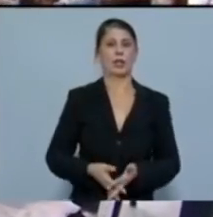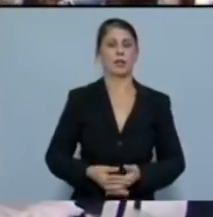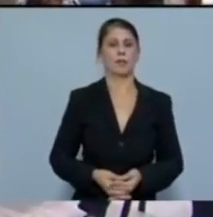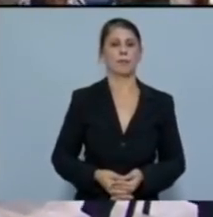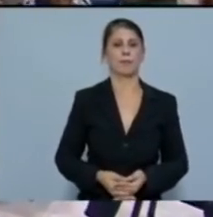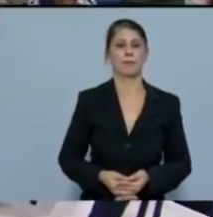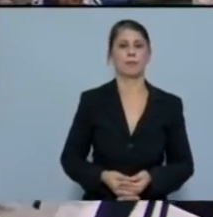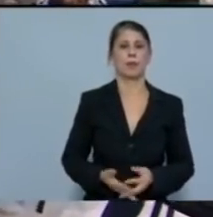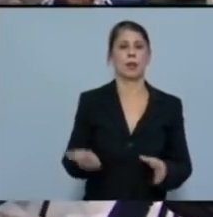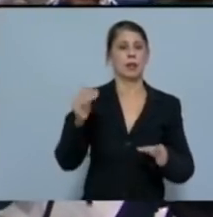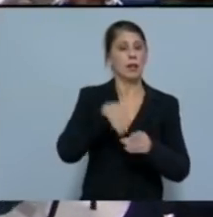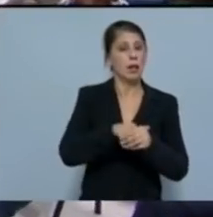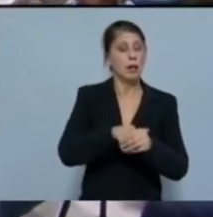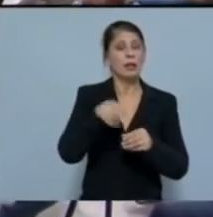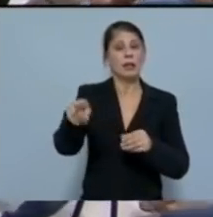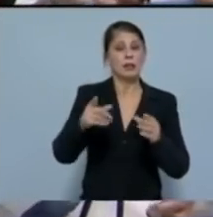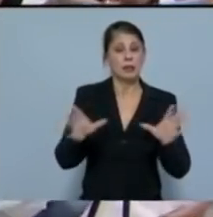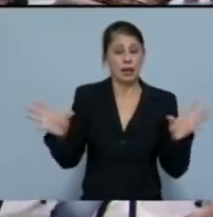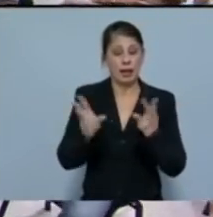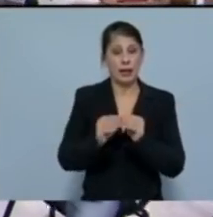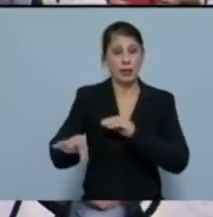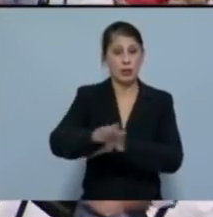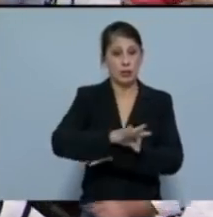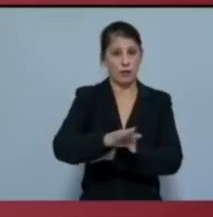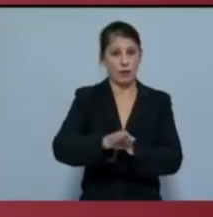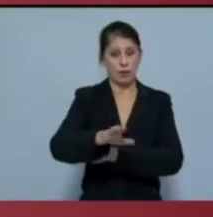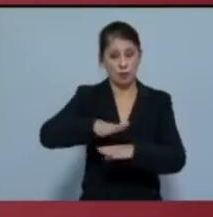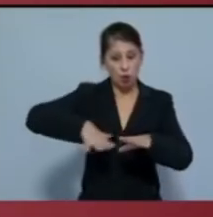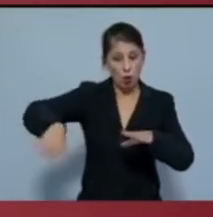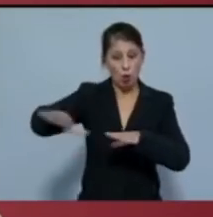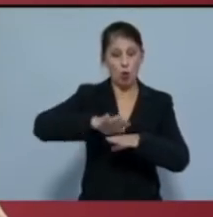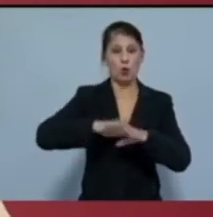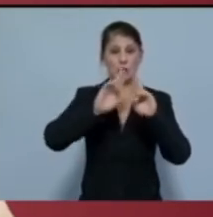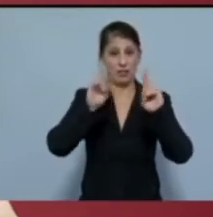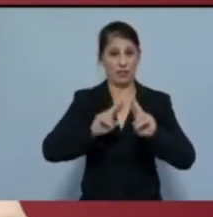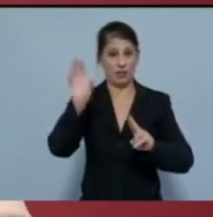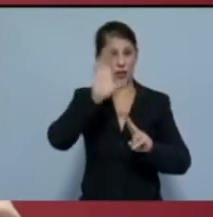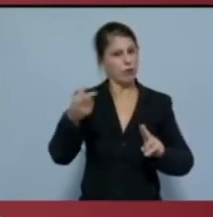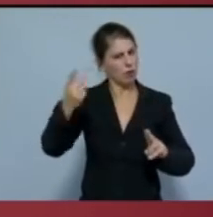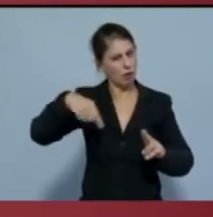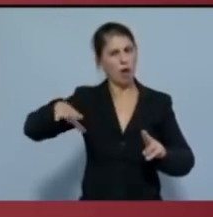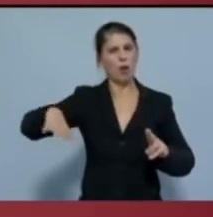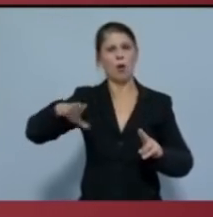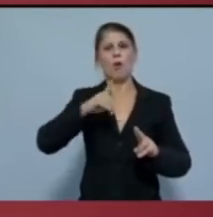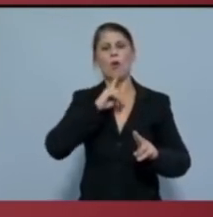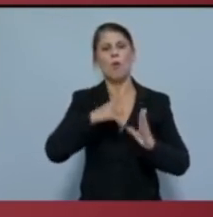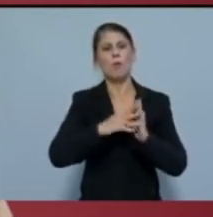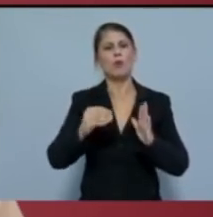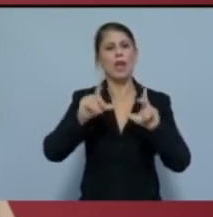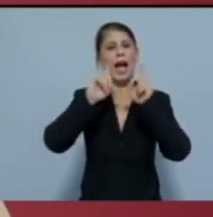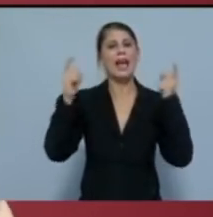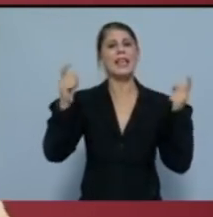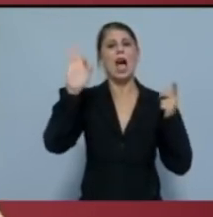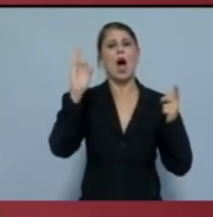σε ένα ενιαίο σχεδιασμό μαζί με το χώρο της ΔΕΘ και άλλων χώρων όπως της Αγίας Φωτεινής,